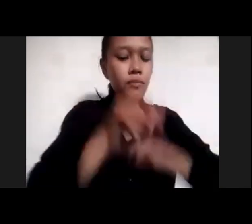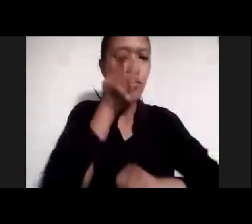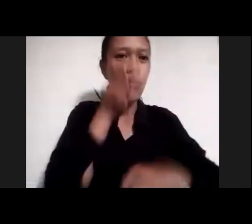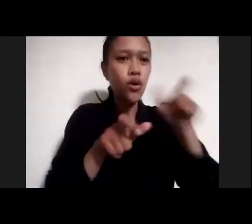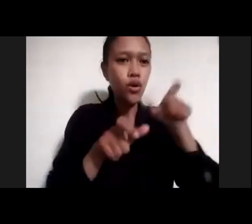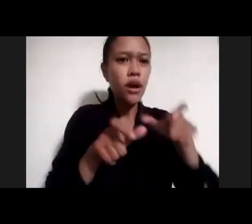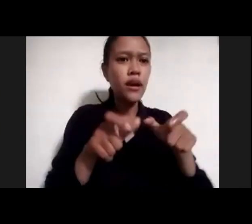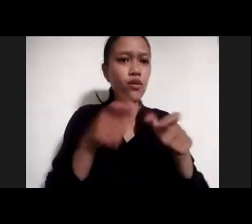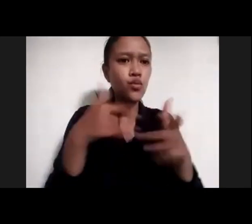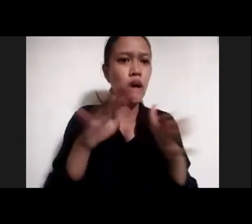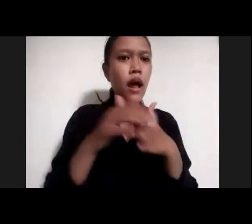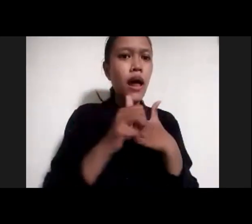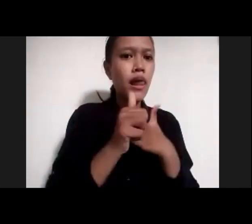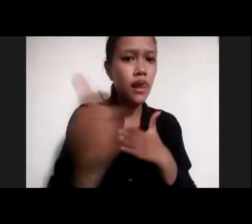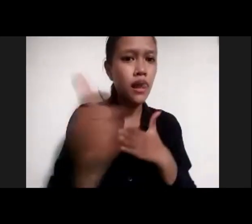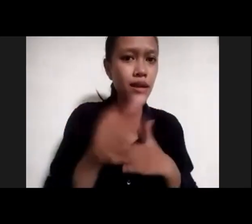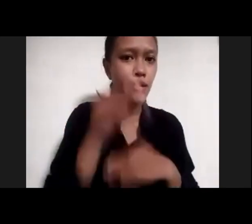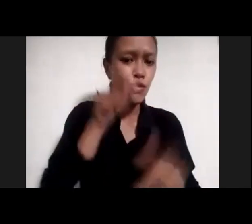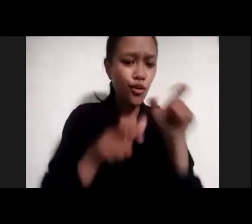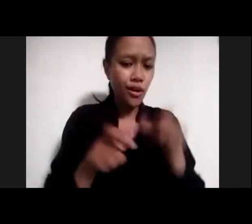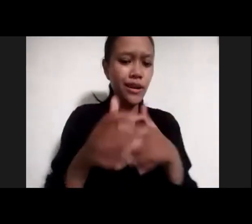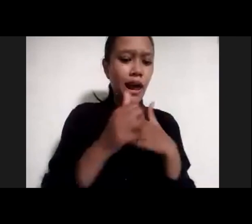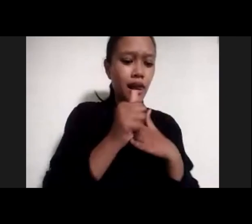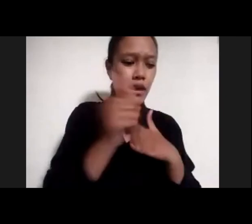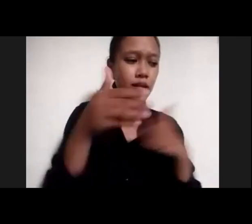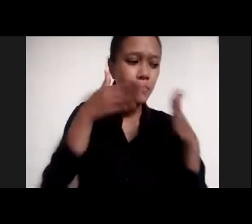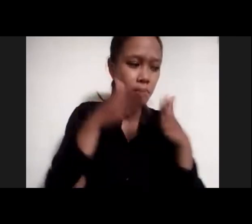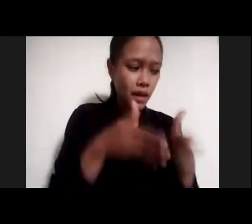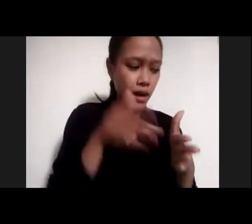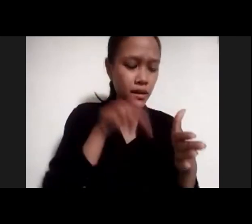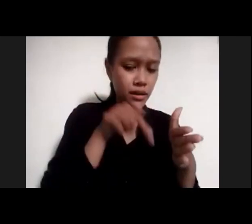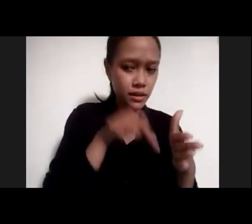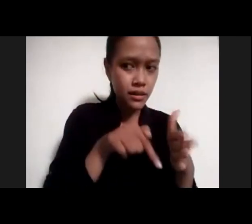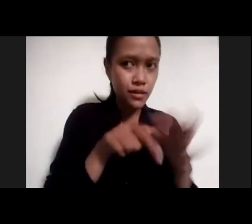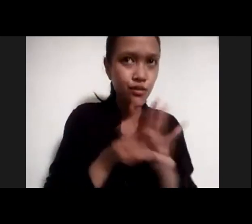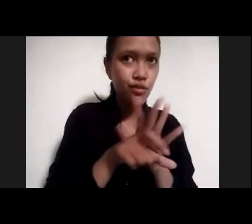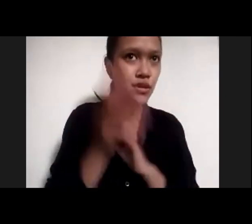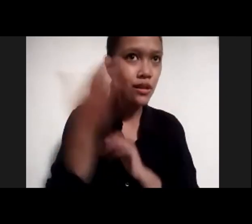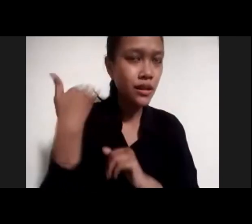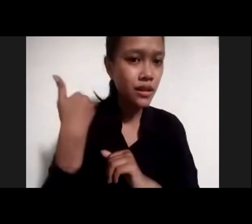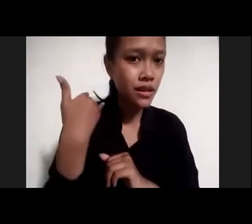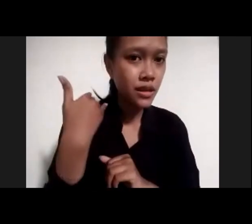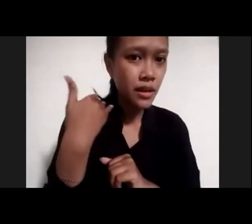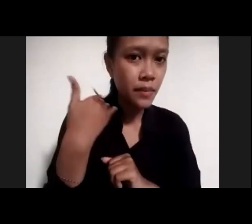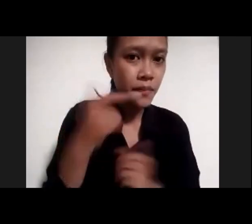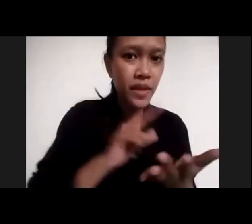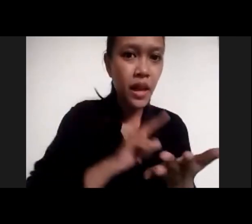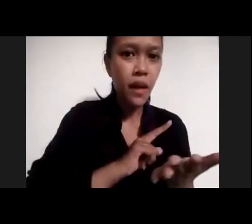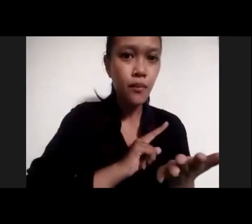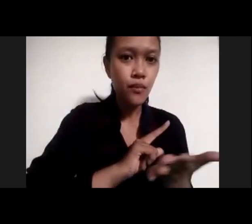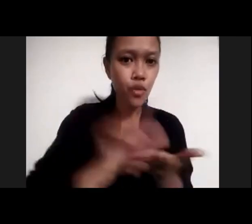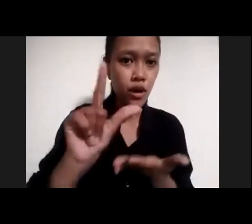Orang-orang yang ekspert di bidangnya. Seperti tadi misalnya kayak laporannya dari